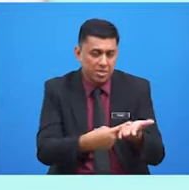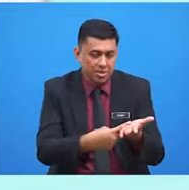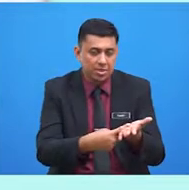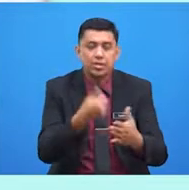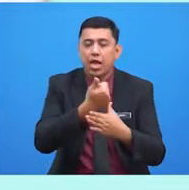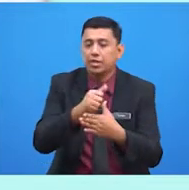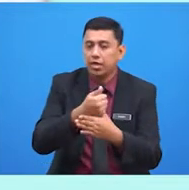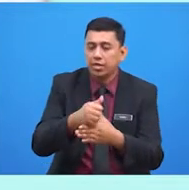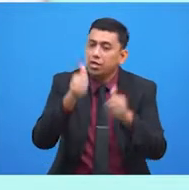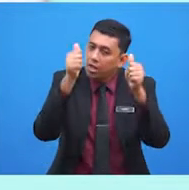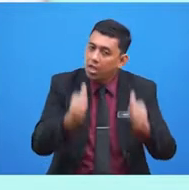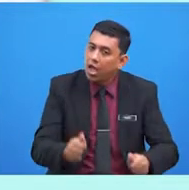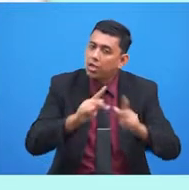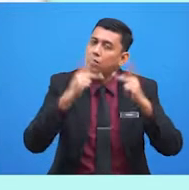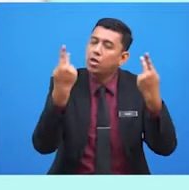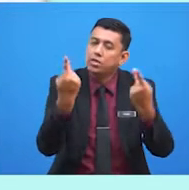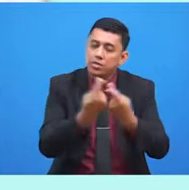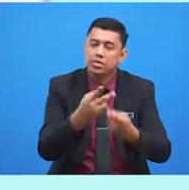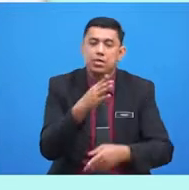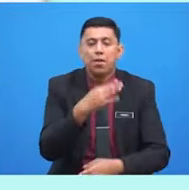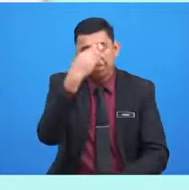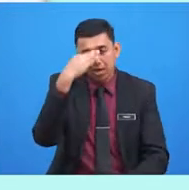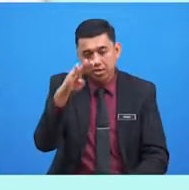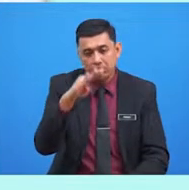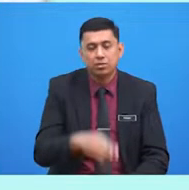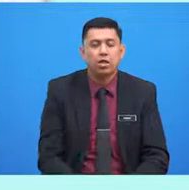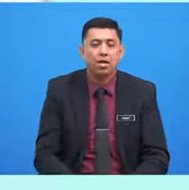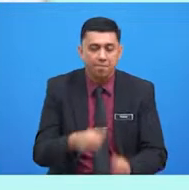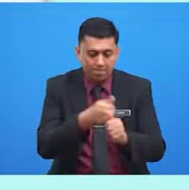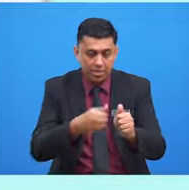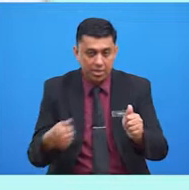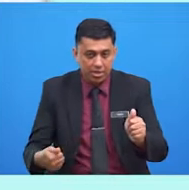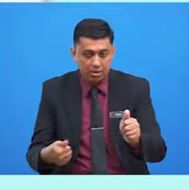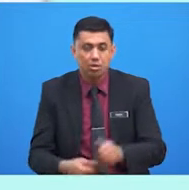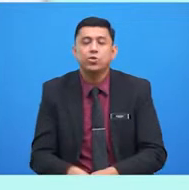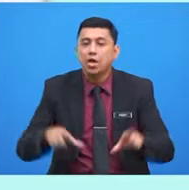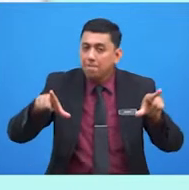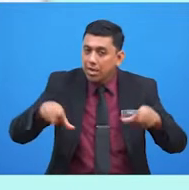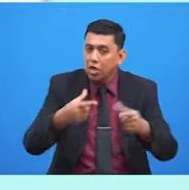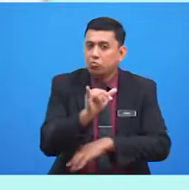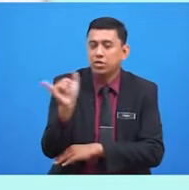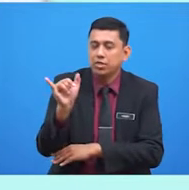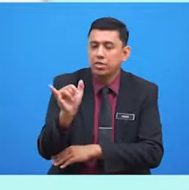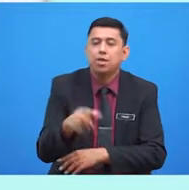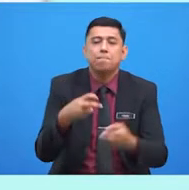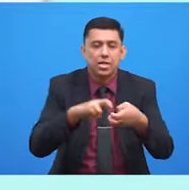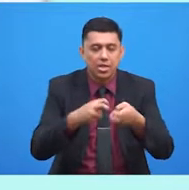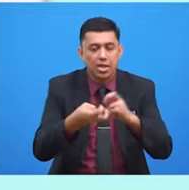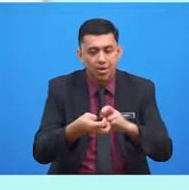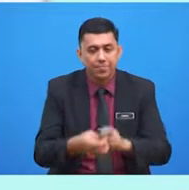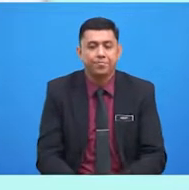antara ahli keluarga bagi mengelakkan berlakunya konflik.